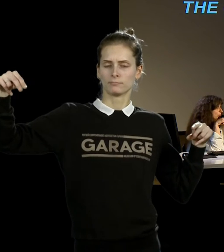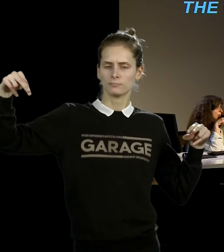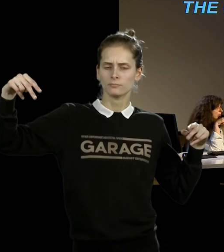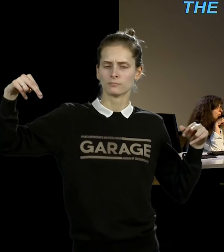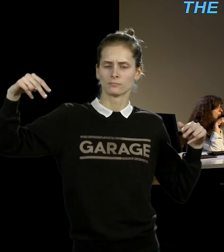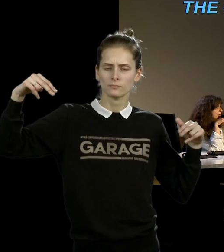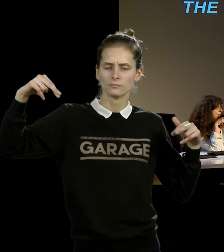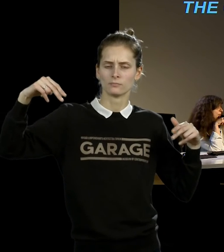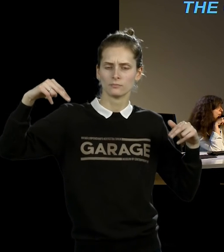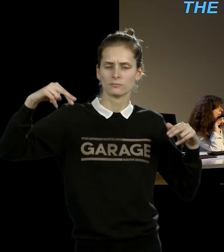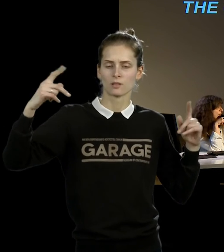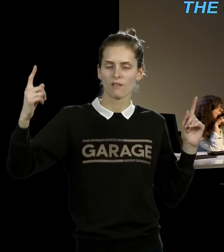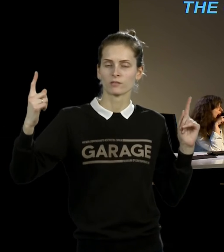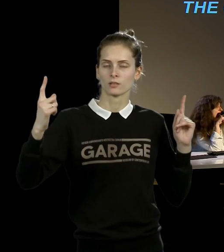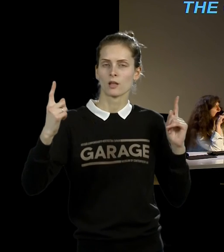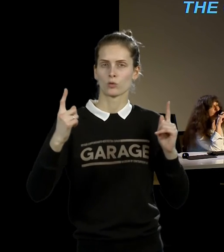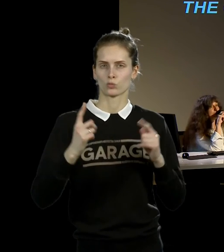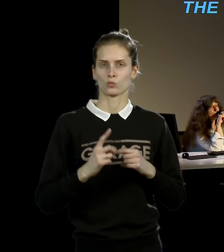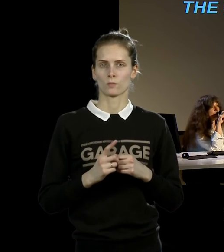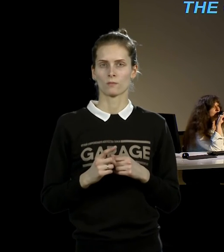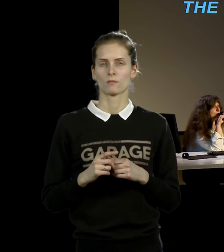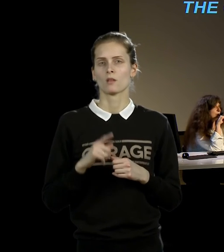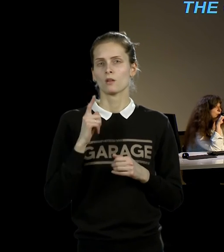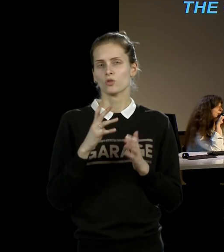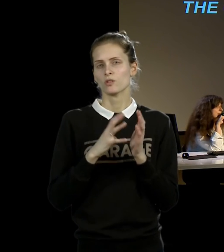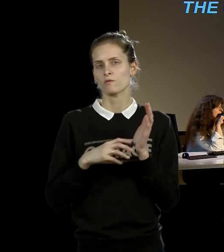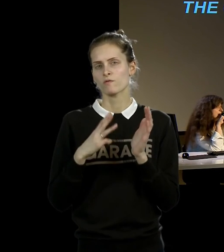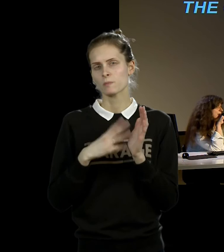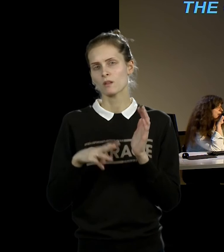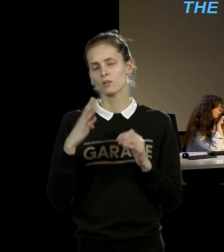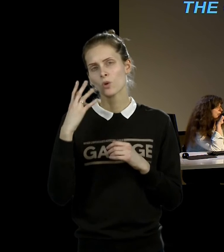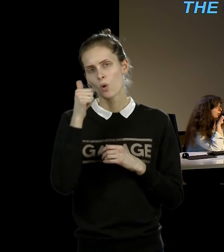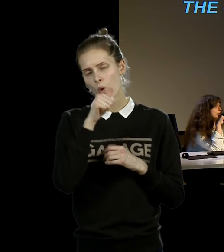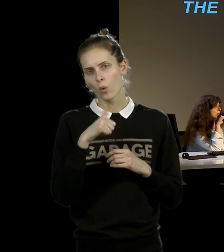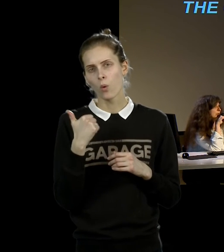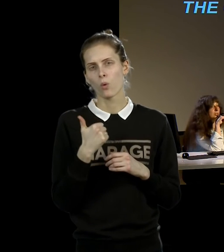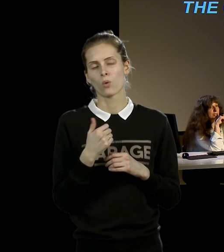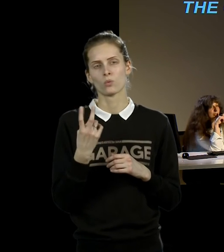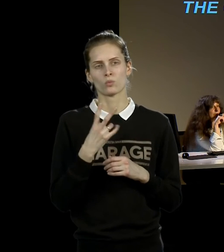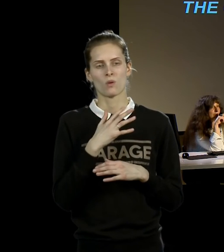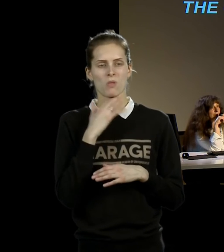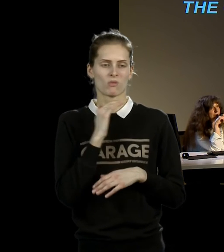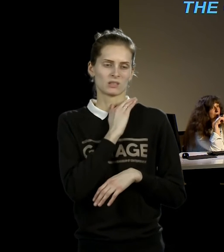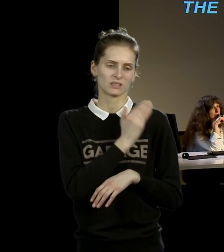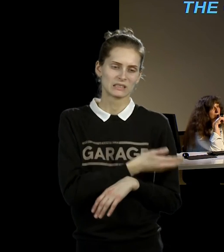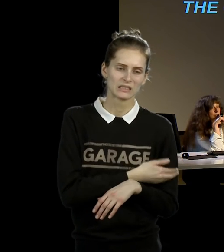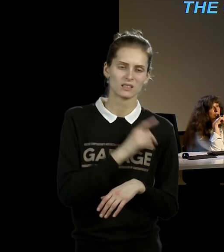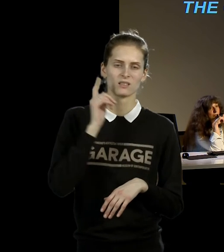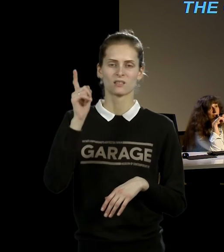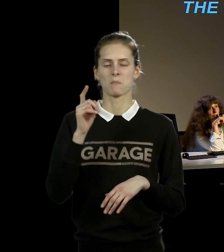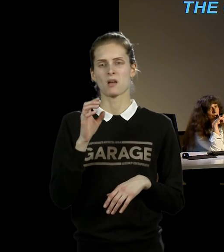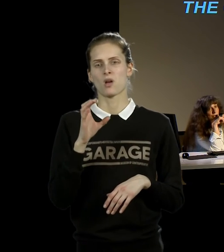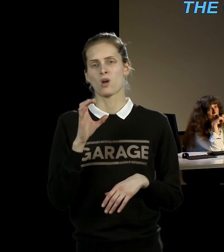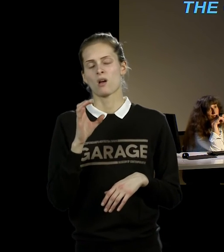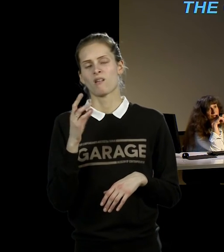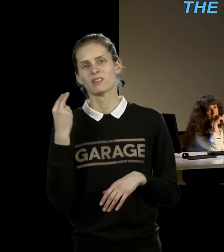огромных организаторских и бюрократических усилий. Потому что социалистический Китай в то